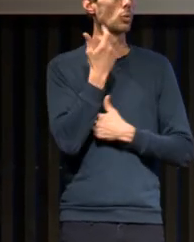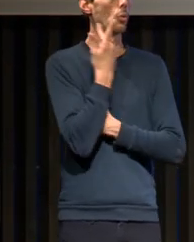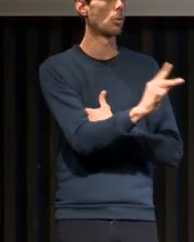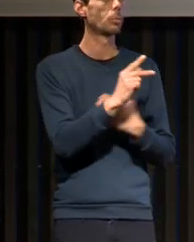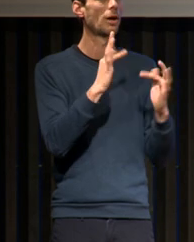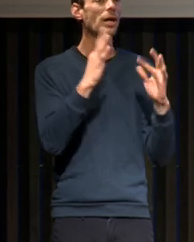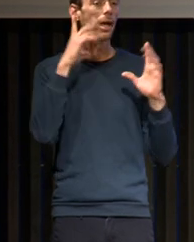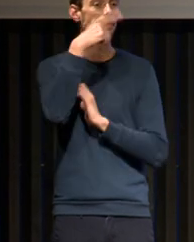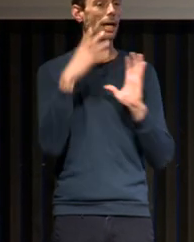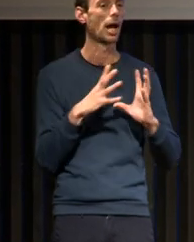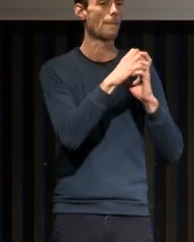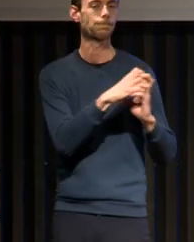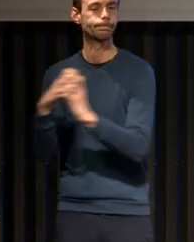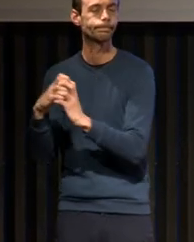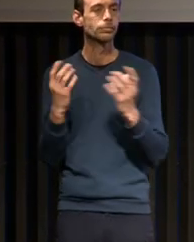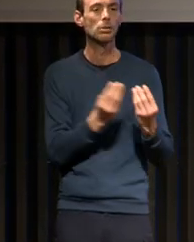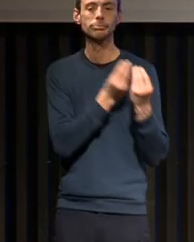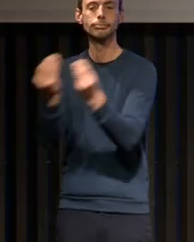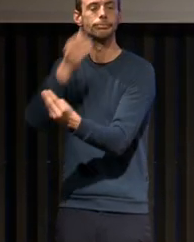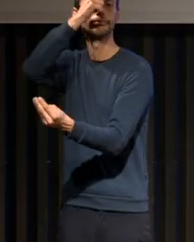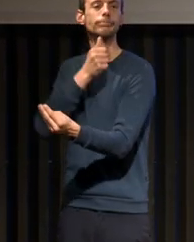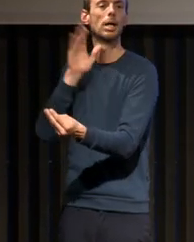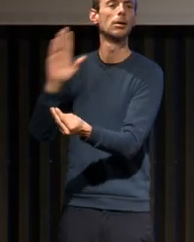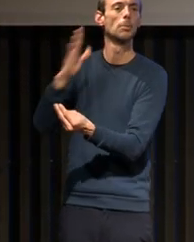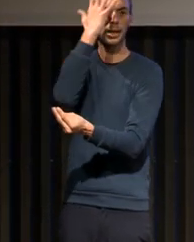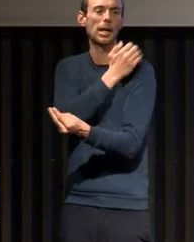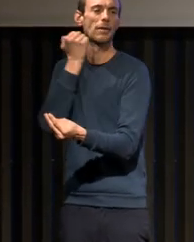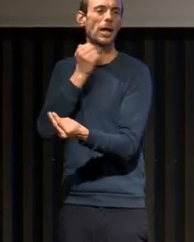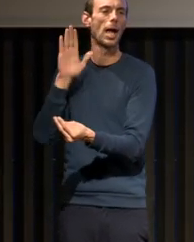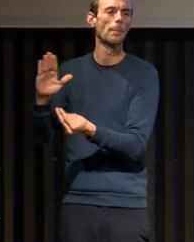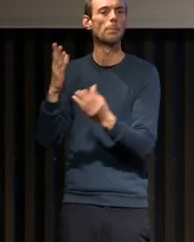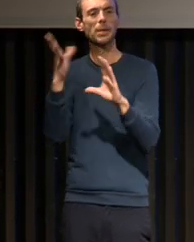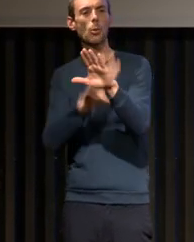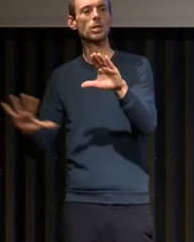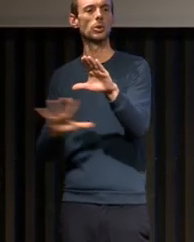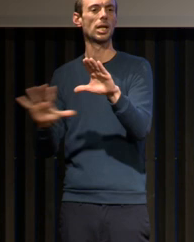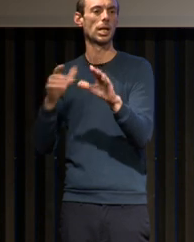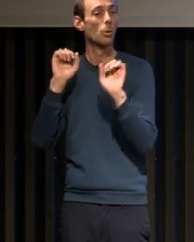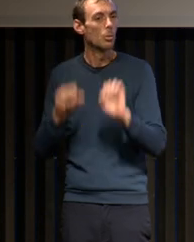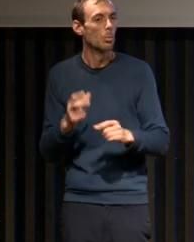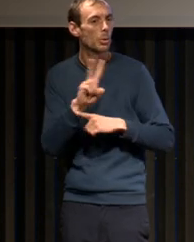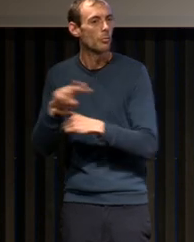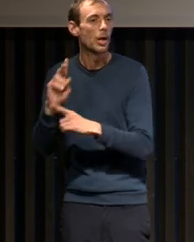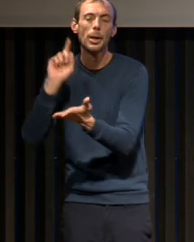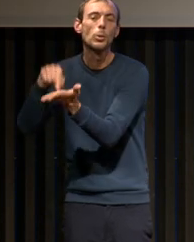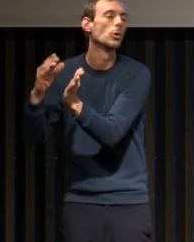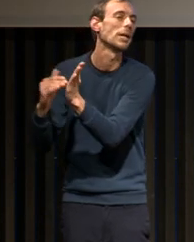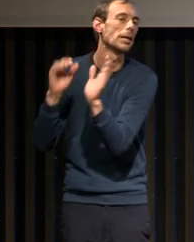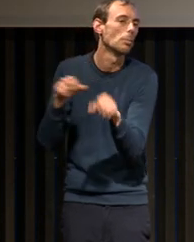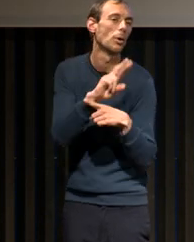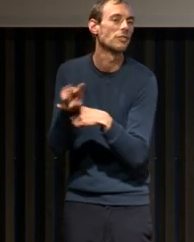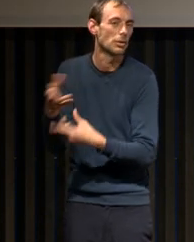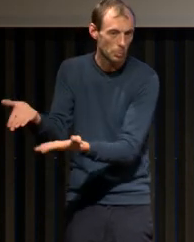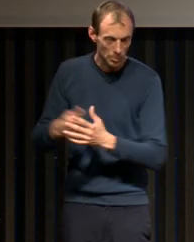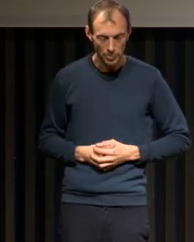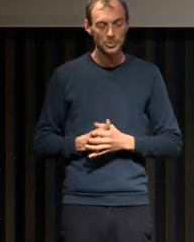musée d'art africain et d'océonie amérienne qu'on peut visiter à la Vieille Charité à Marseille. Je vous ai mis un certain